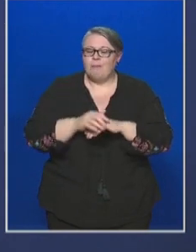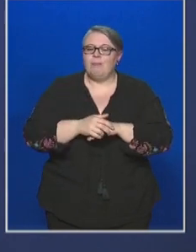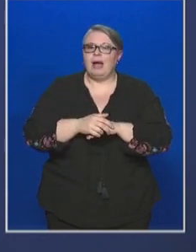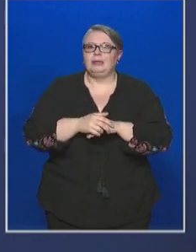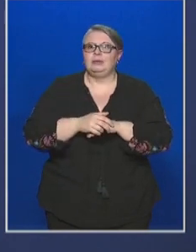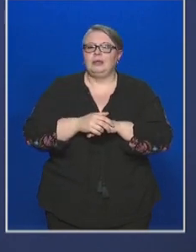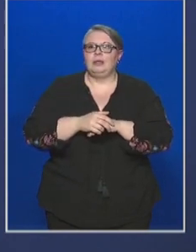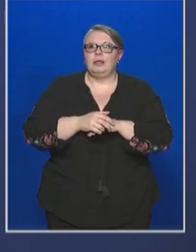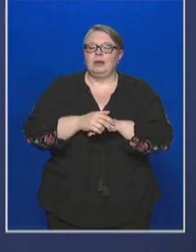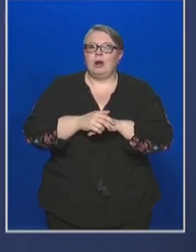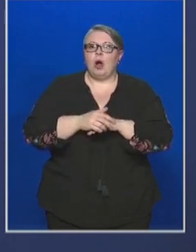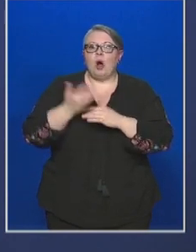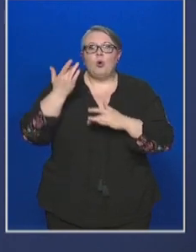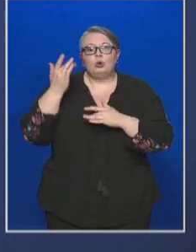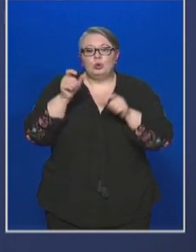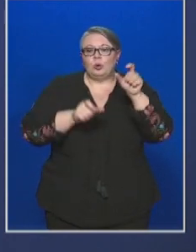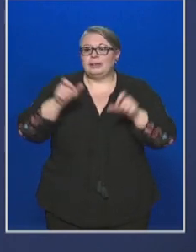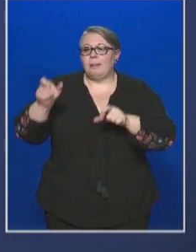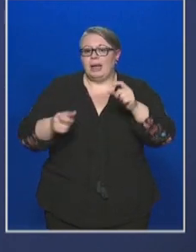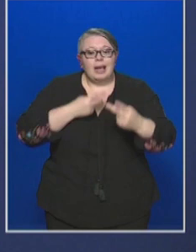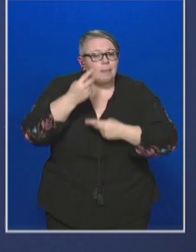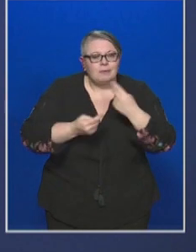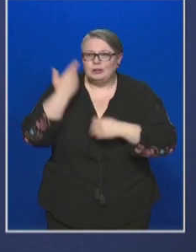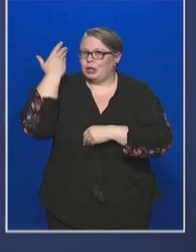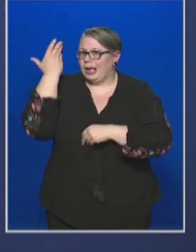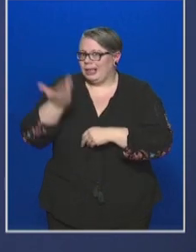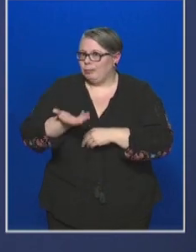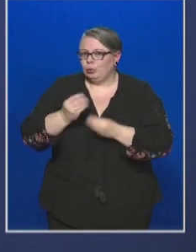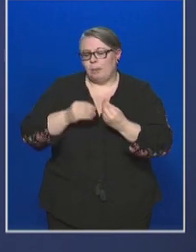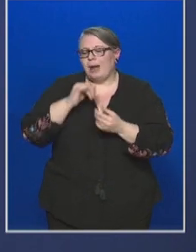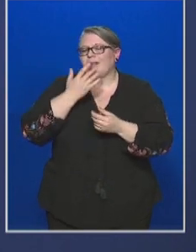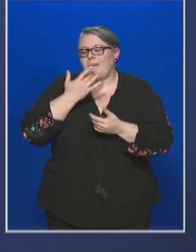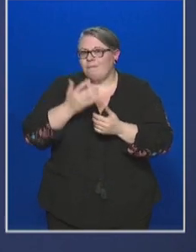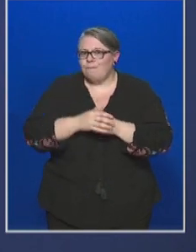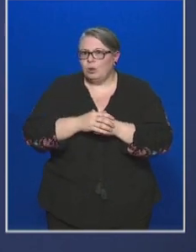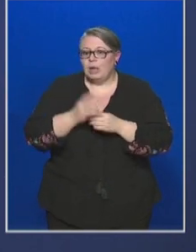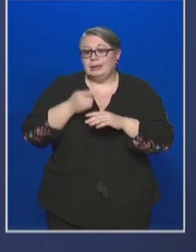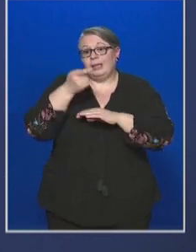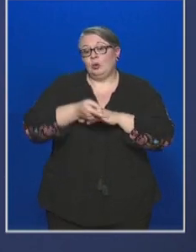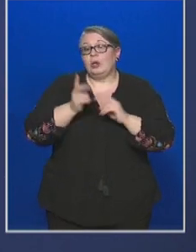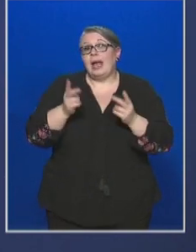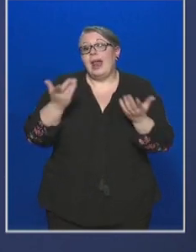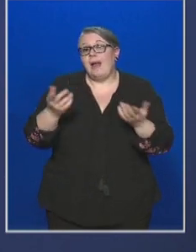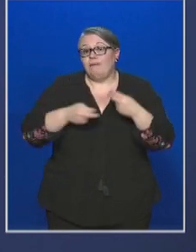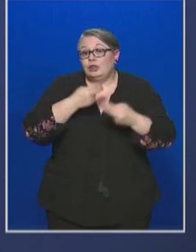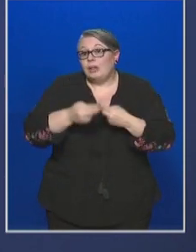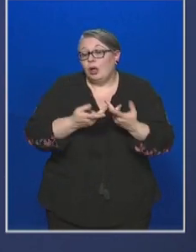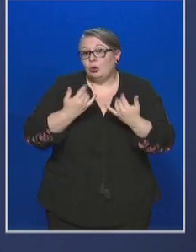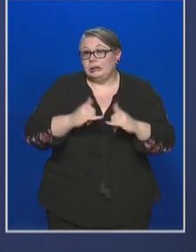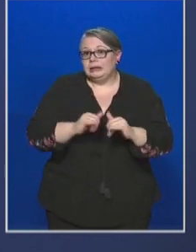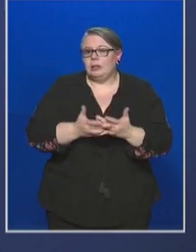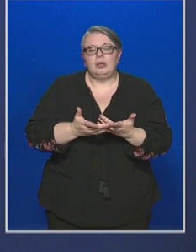gondozottakat vizsgálni. Hogy ezen túl kell vizsgálódnunk, az